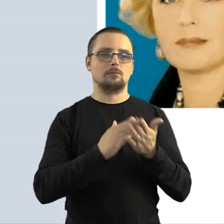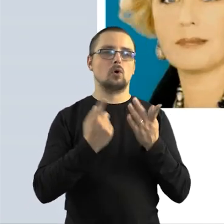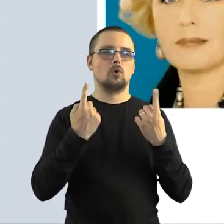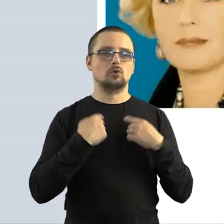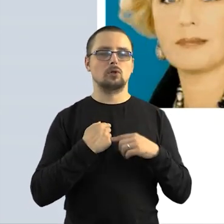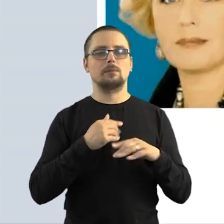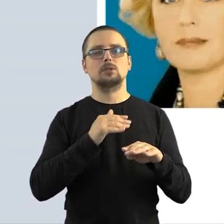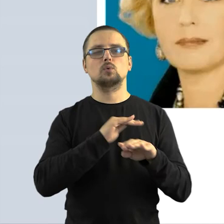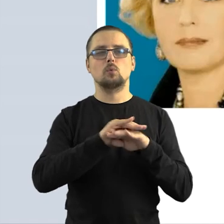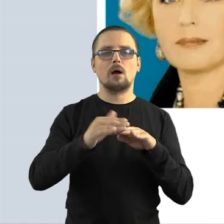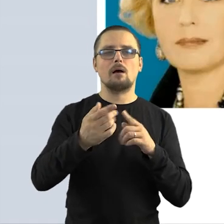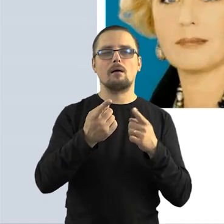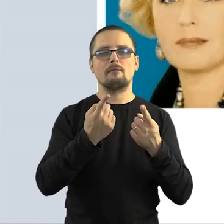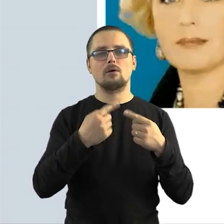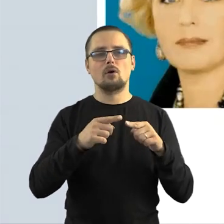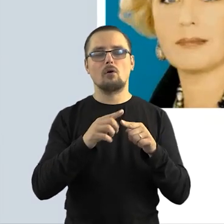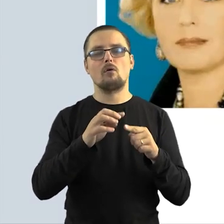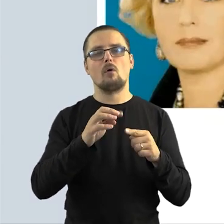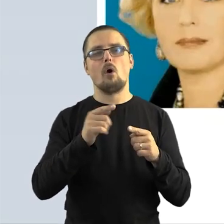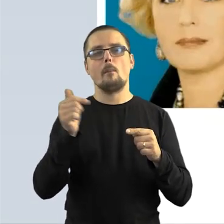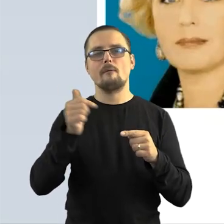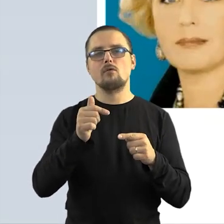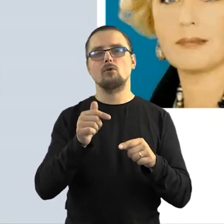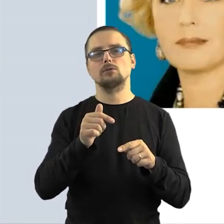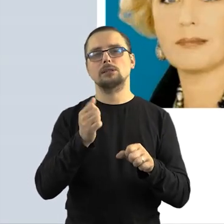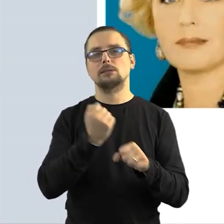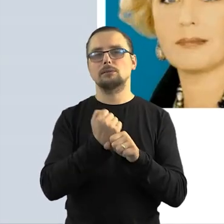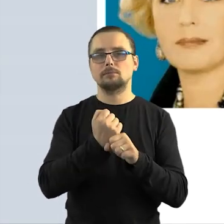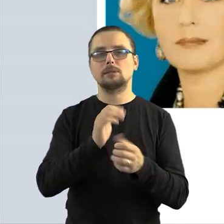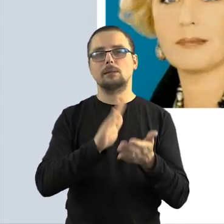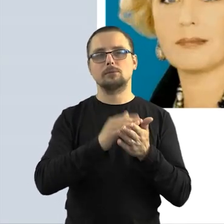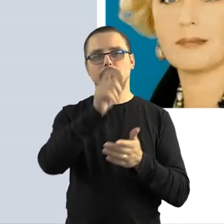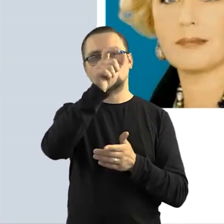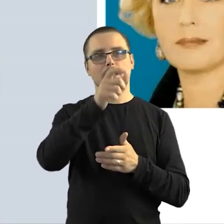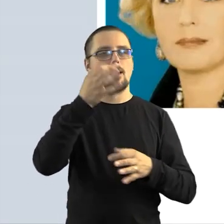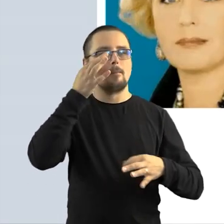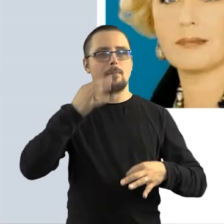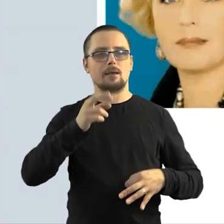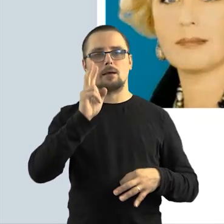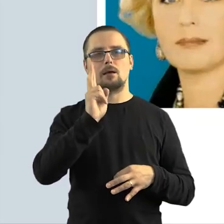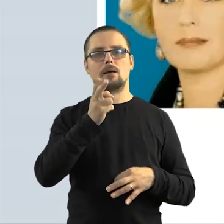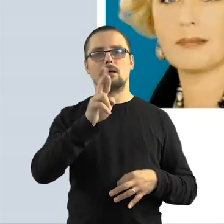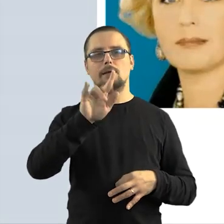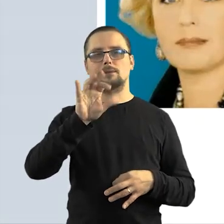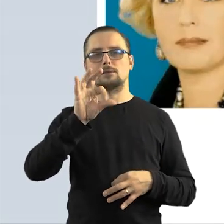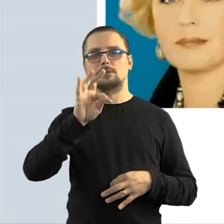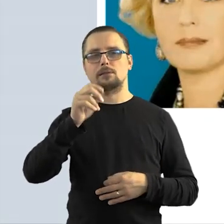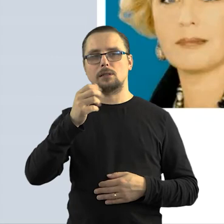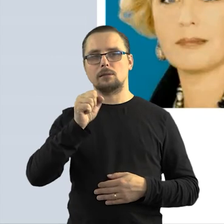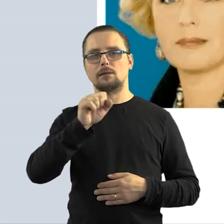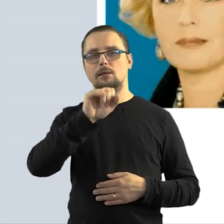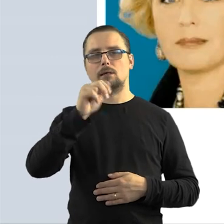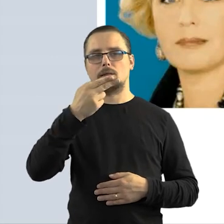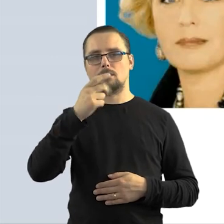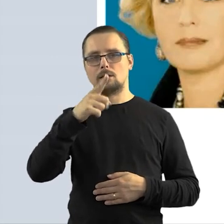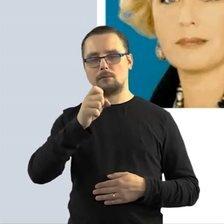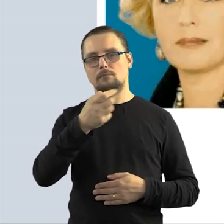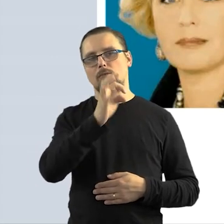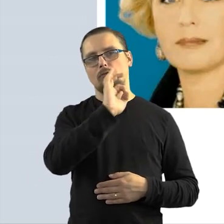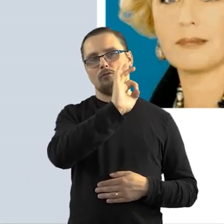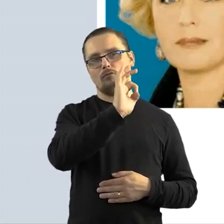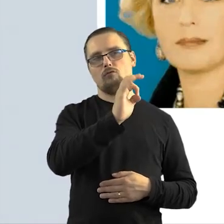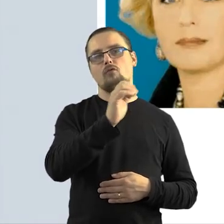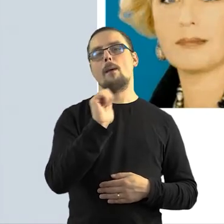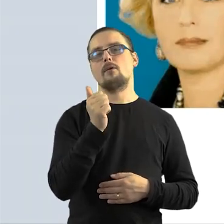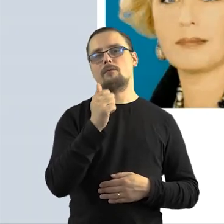które występują, jakby wykonując swoje obowiązki służbowe. I tutaj mamy przykład właśnie Krystyny Jandy i tutaj jej profesjonalne zdjęcie